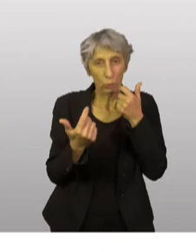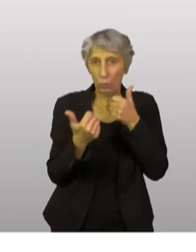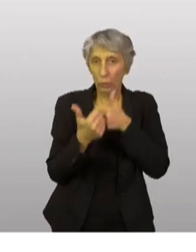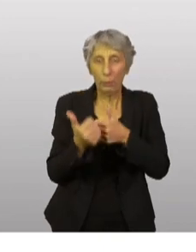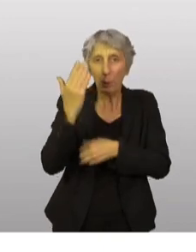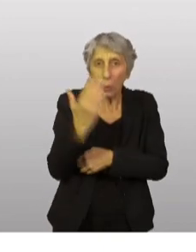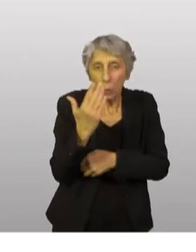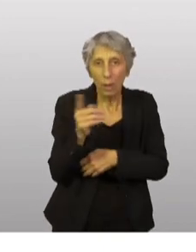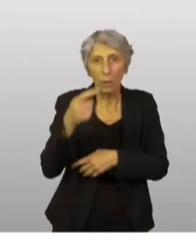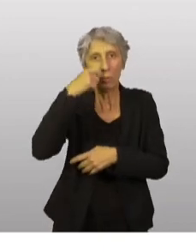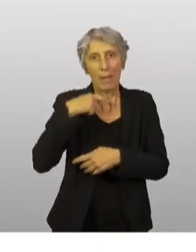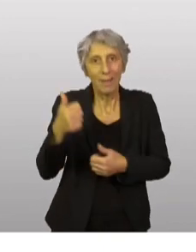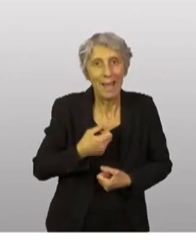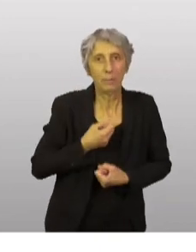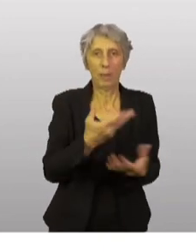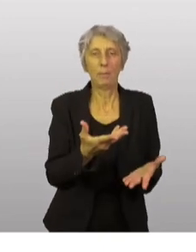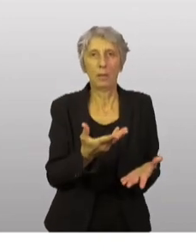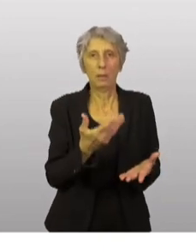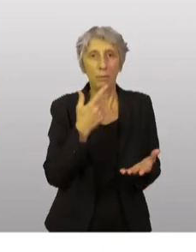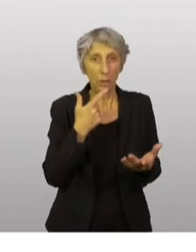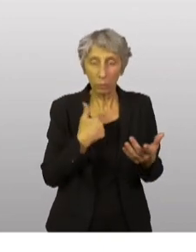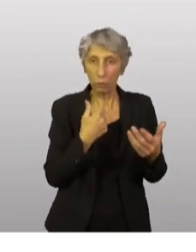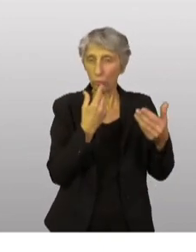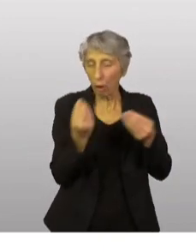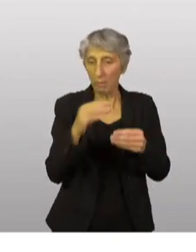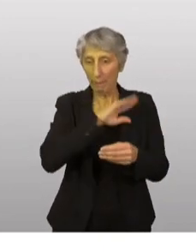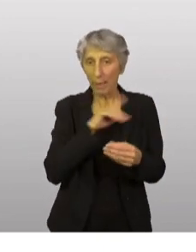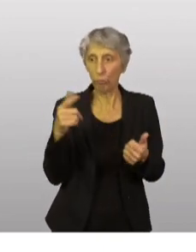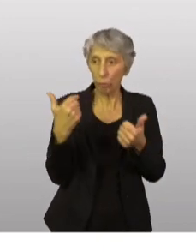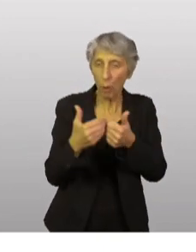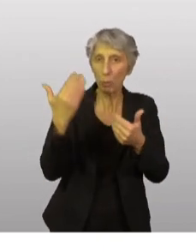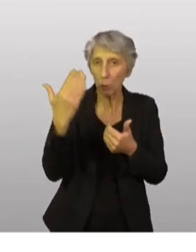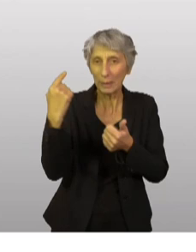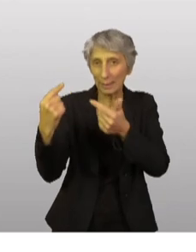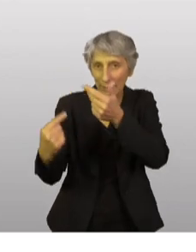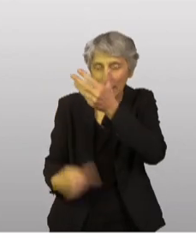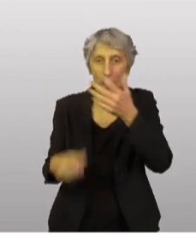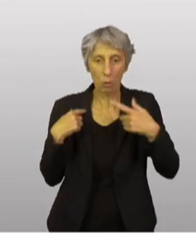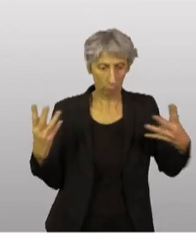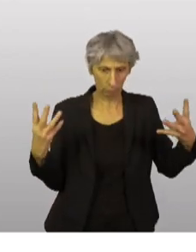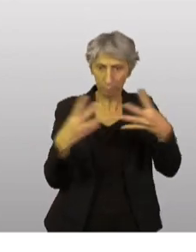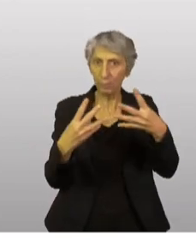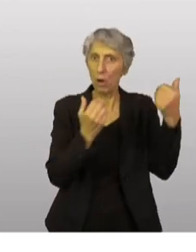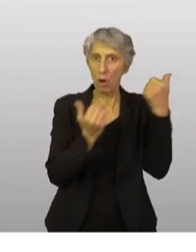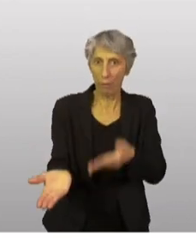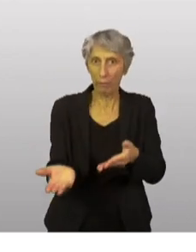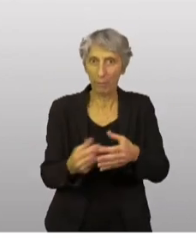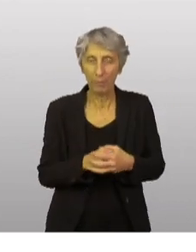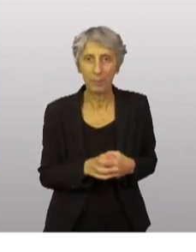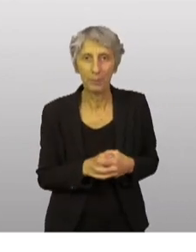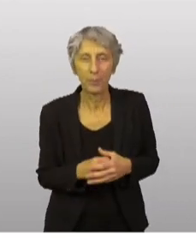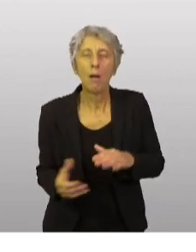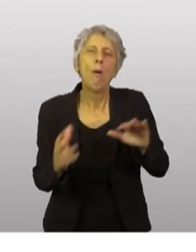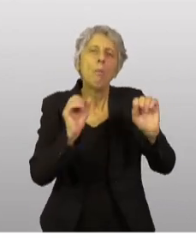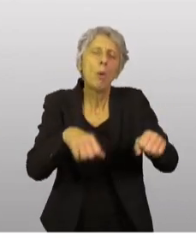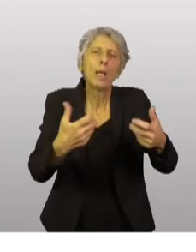exprimés par l'Ukraine. sont autant de réponses aux besoins qui ont été exprimés par notre partenaire ukrainien. Elle fournira aussi, je pourrais